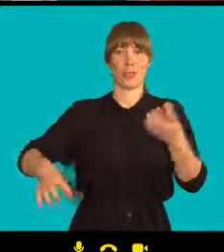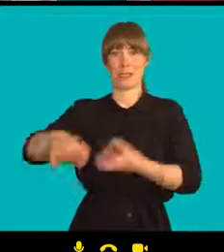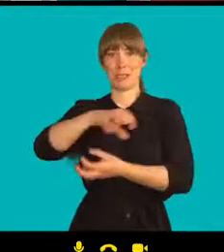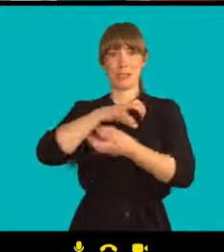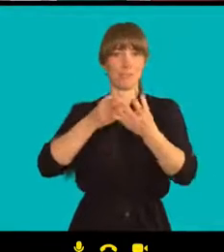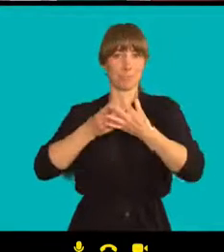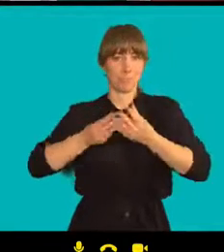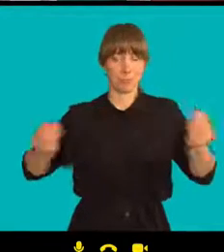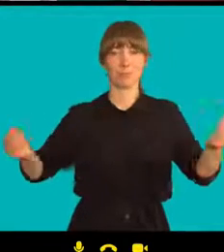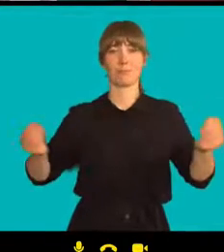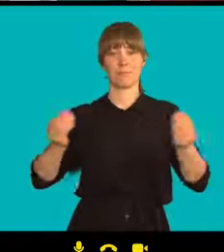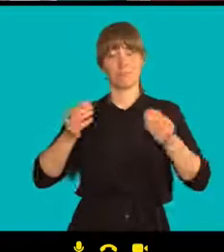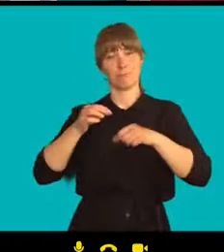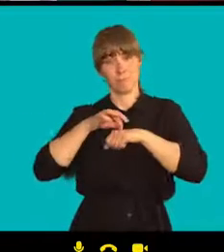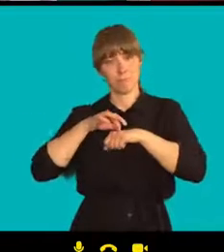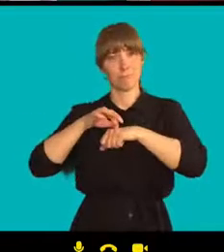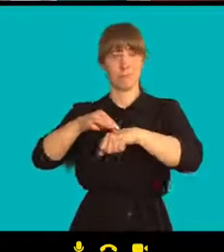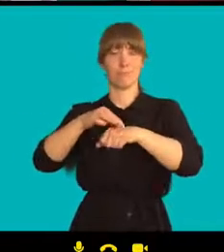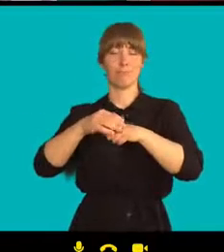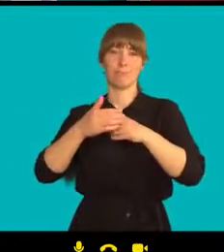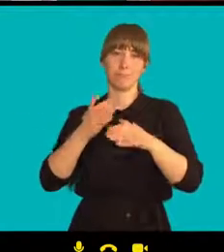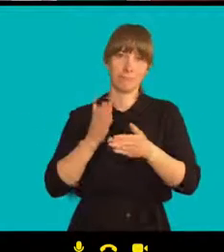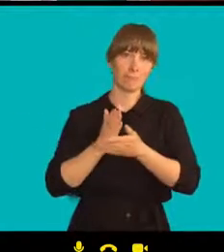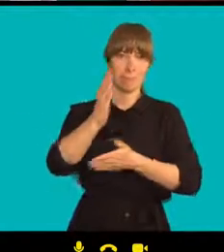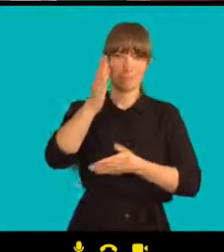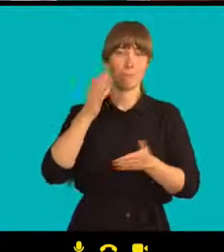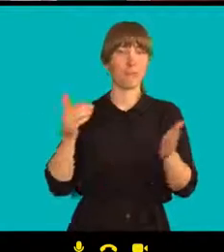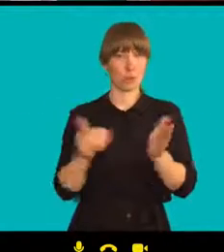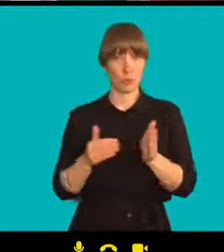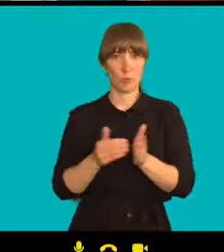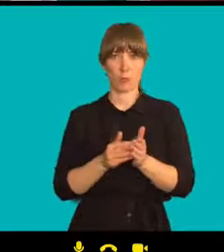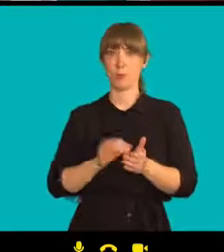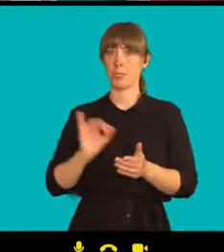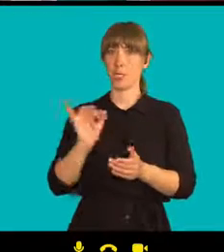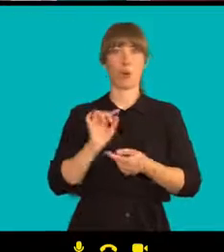K tomu potřebujeme nějakého vůdce, politického lídra.